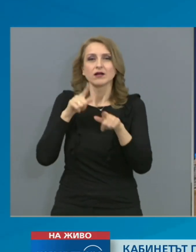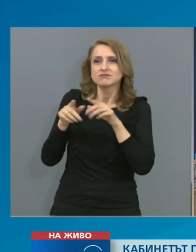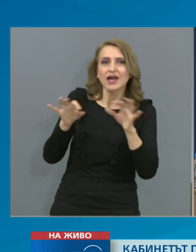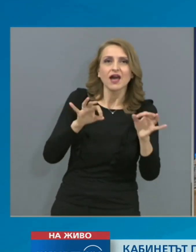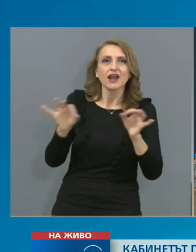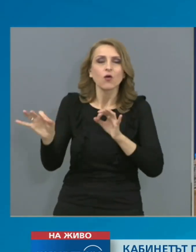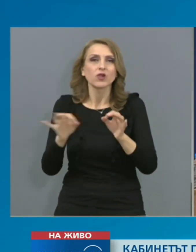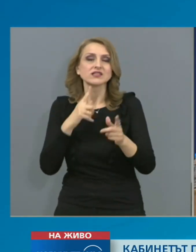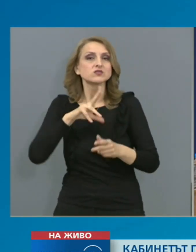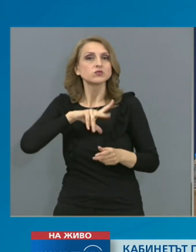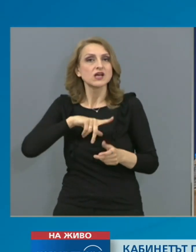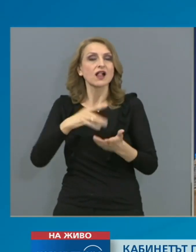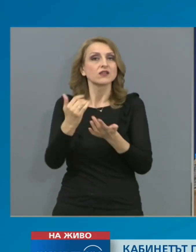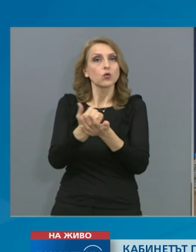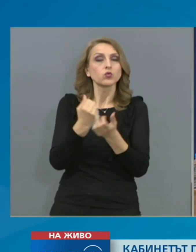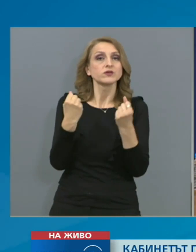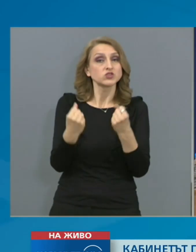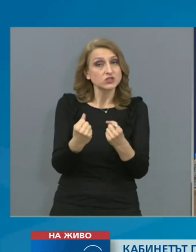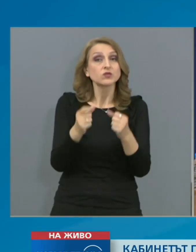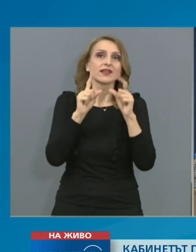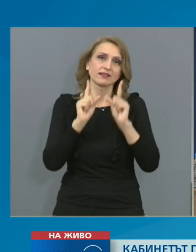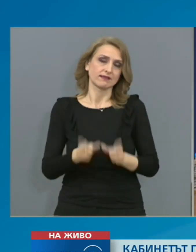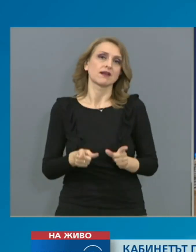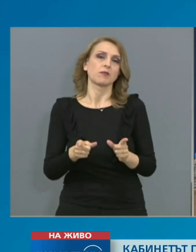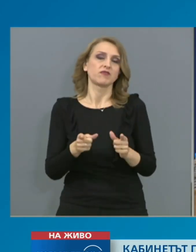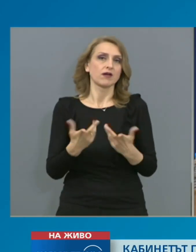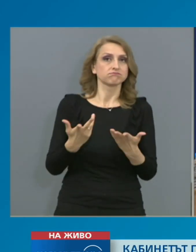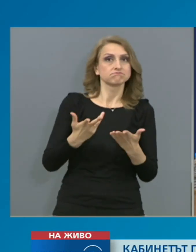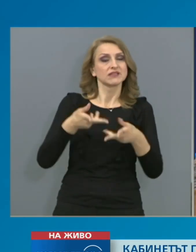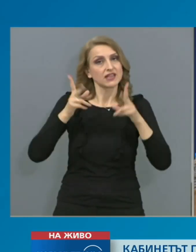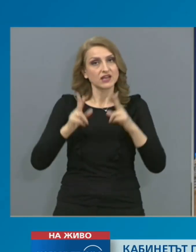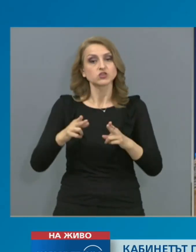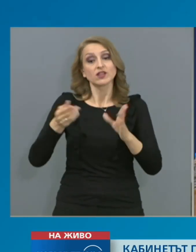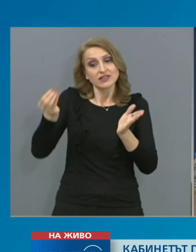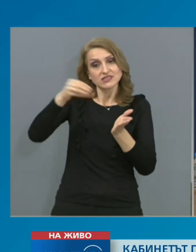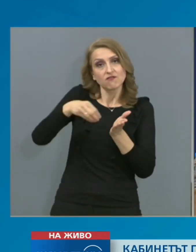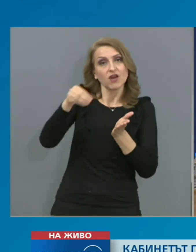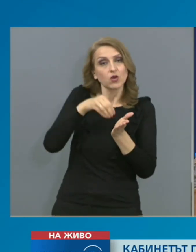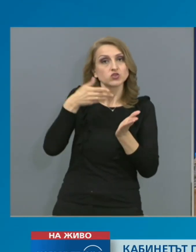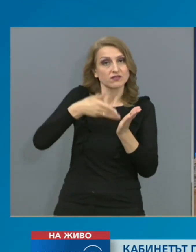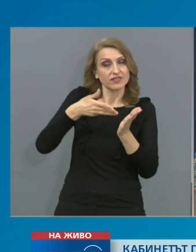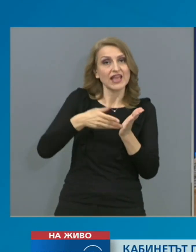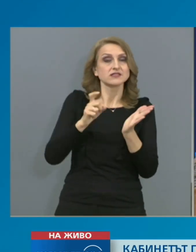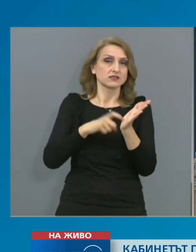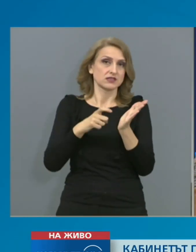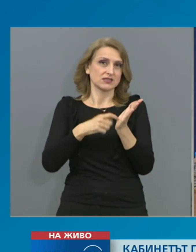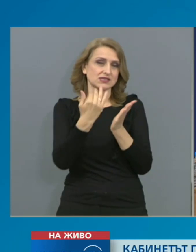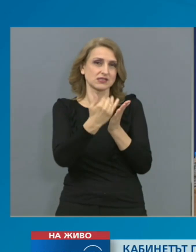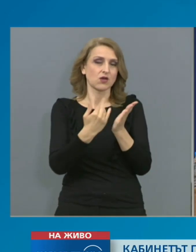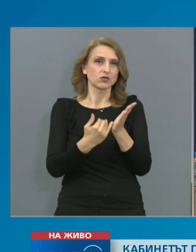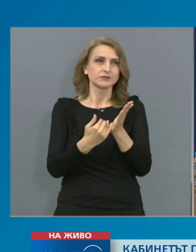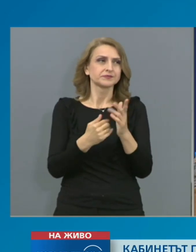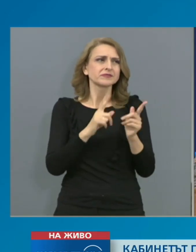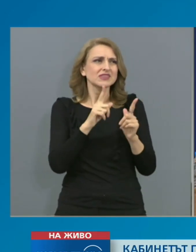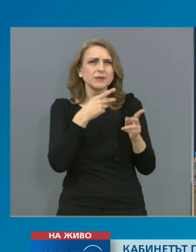следствие на това, което се случва в момента, трябва да намерят своето решение в законодателството. Не отговорихте с